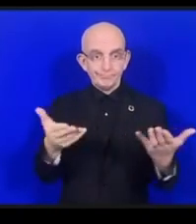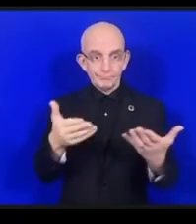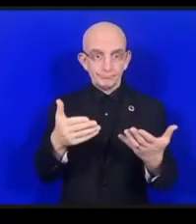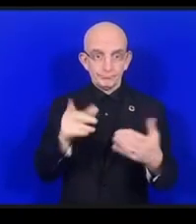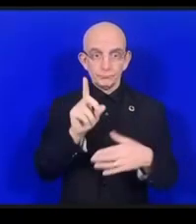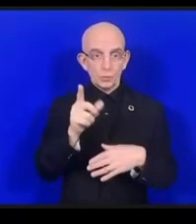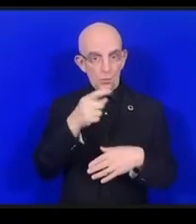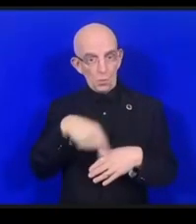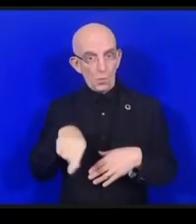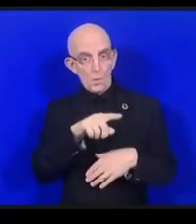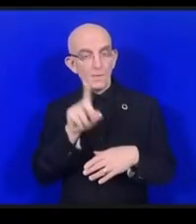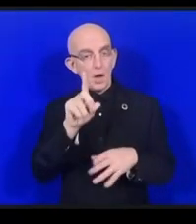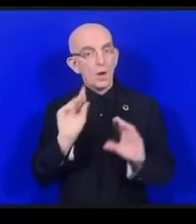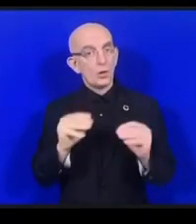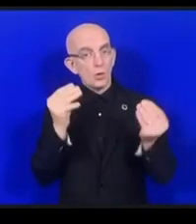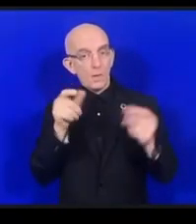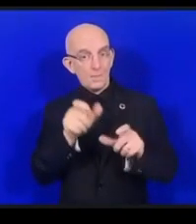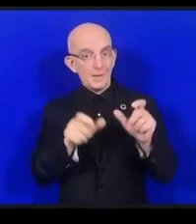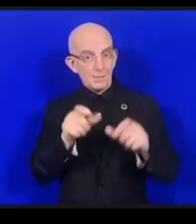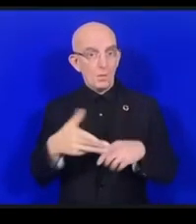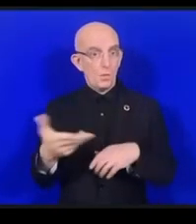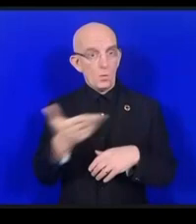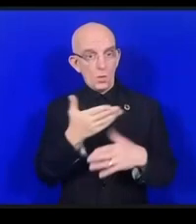テクノロジーには長けていますが